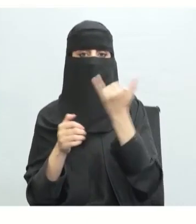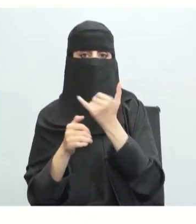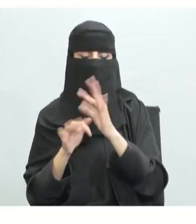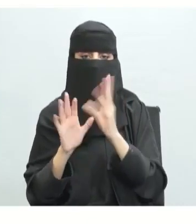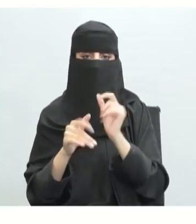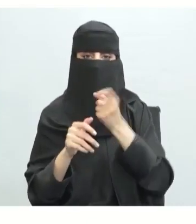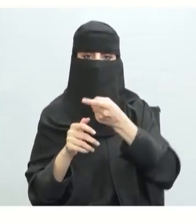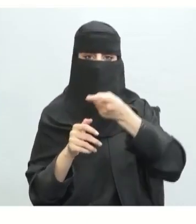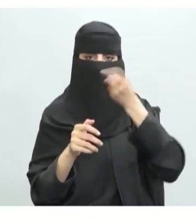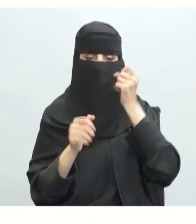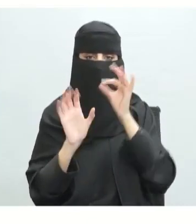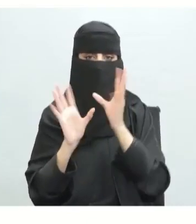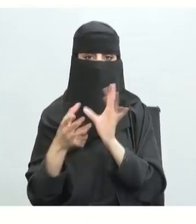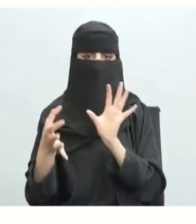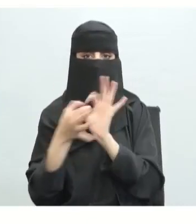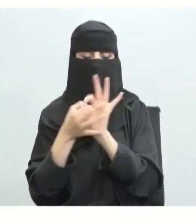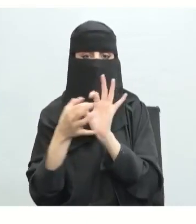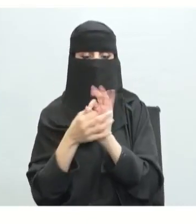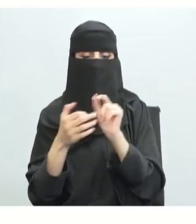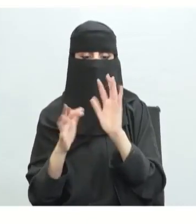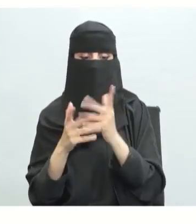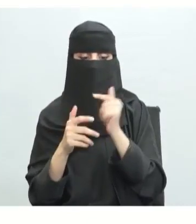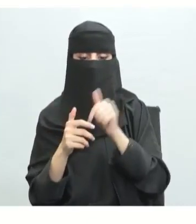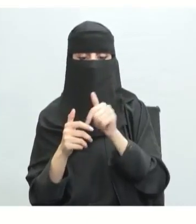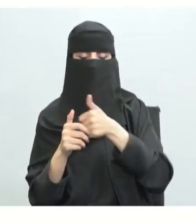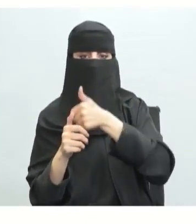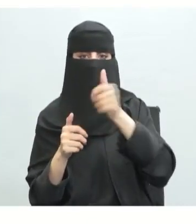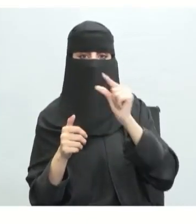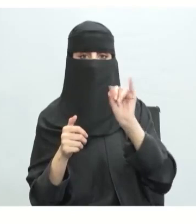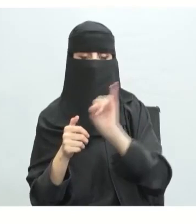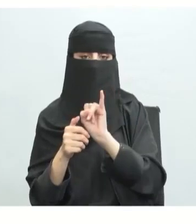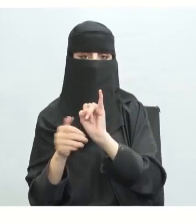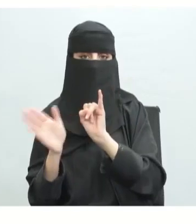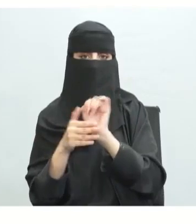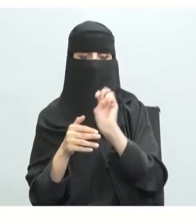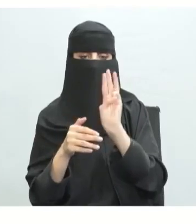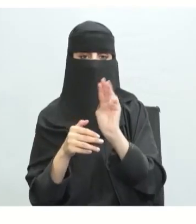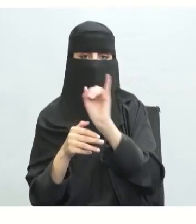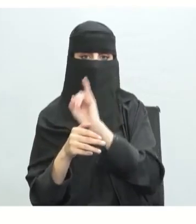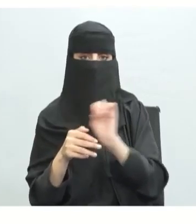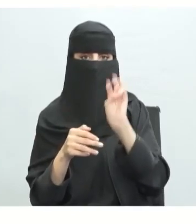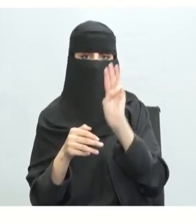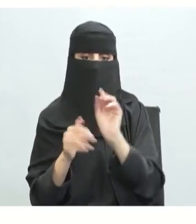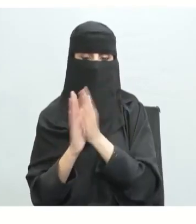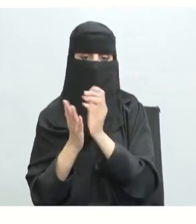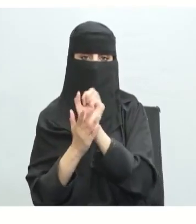مفاهيم علمية تتفق مع الرؤية التي طرحها آدم سميث في كتابه ثروة الأمم